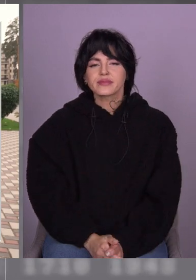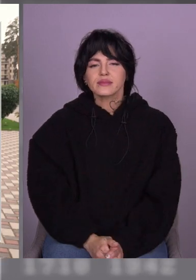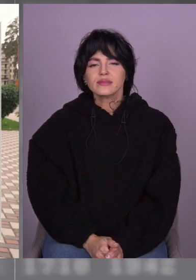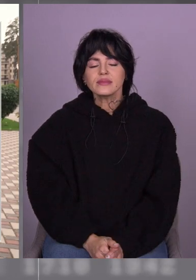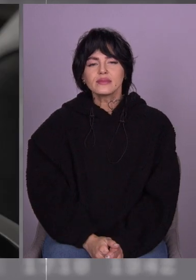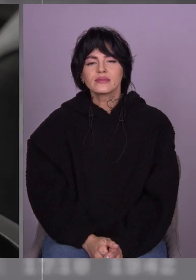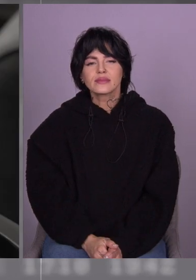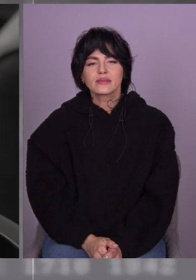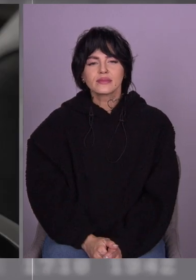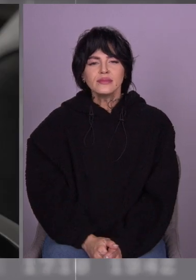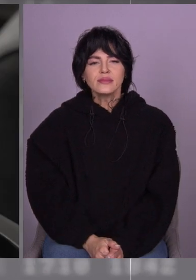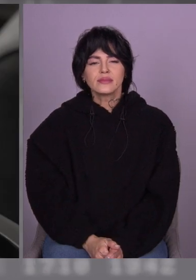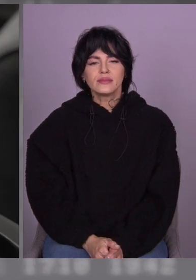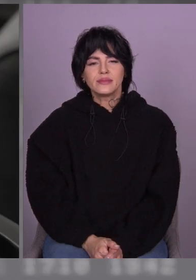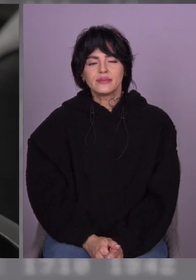можемо опитличити.